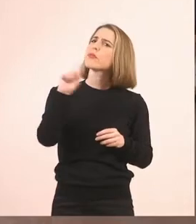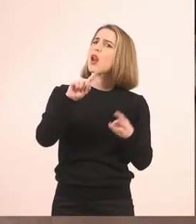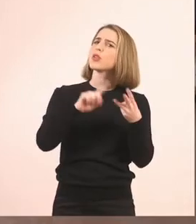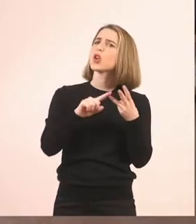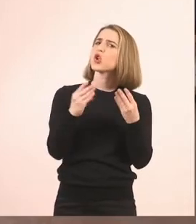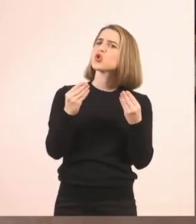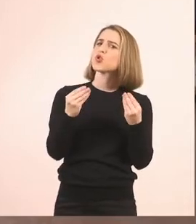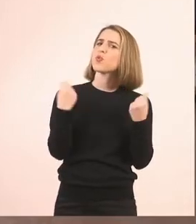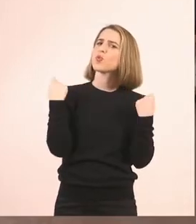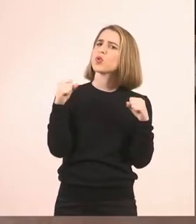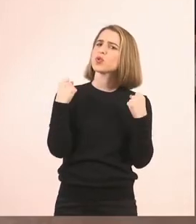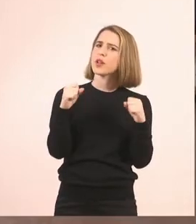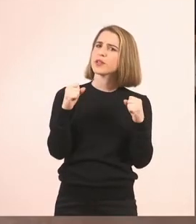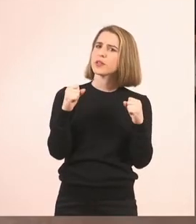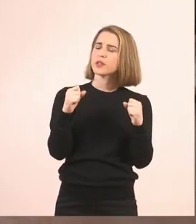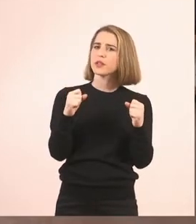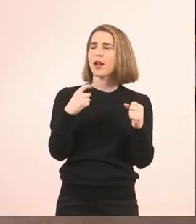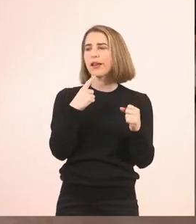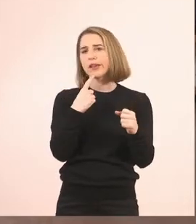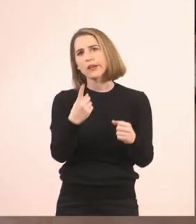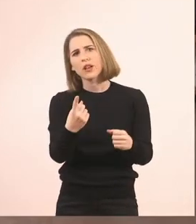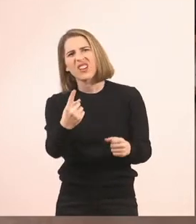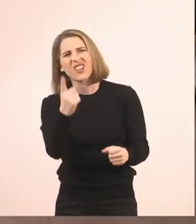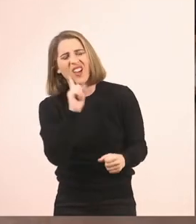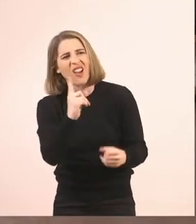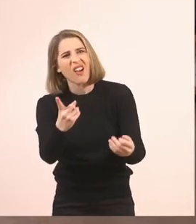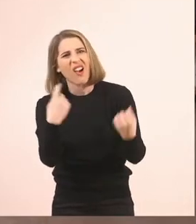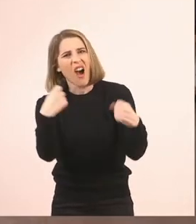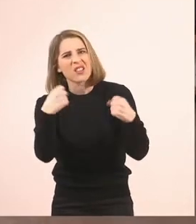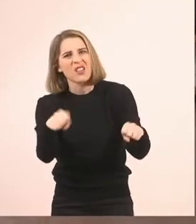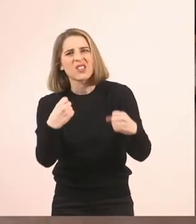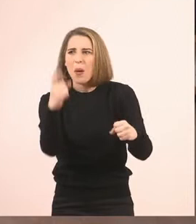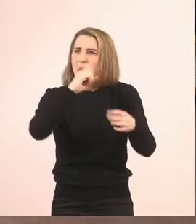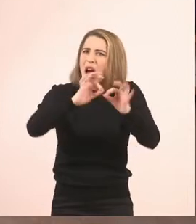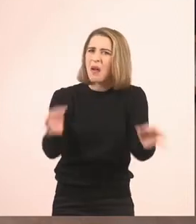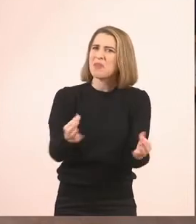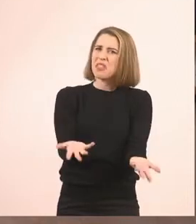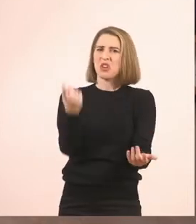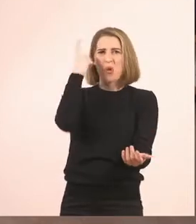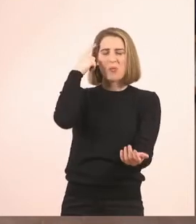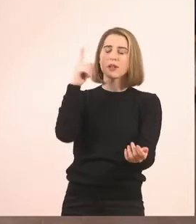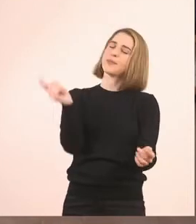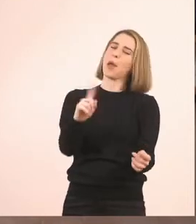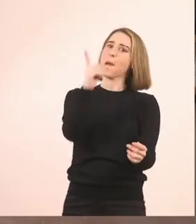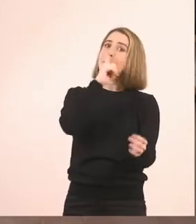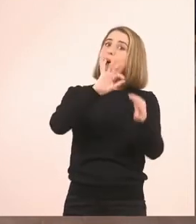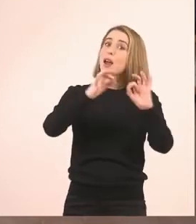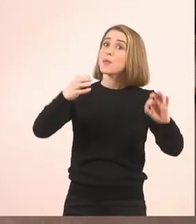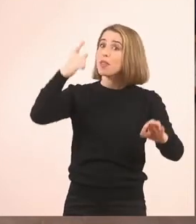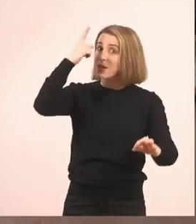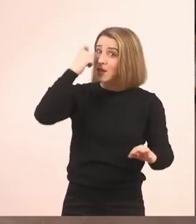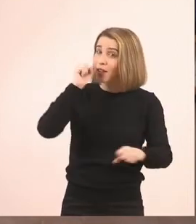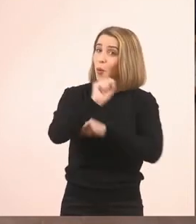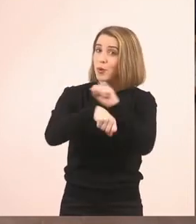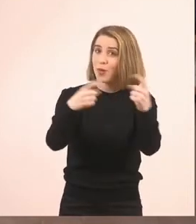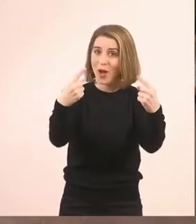μέσα από αυτό το παραμύθι. Θα μου πεις, κυρία, μας κάνεις όλο ασκήσεις, παραμύθι είπες να μας πεις. Το παραμύθι το ξέρετε. Εγώ θα προσπαθώ να σας βάλω μέσα στο παραμύθι